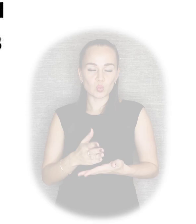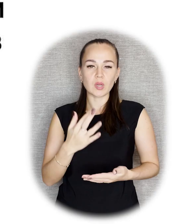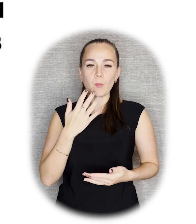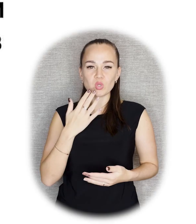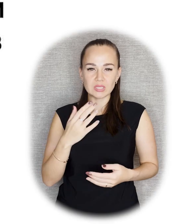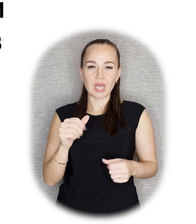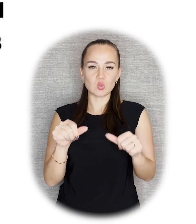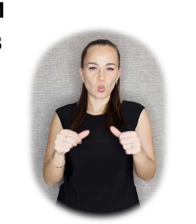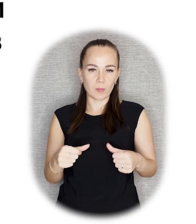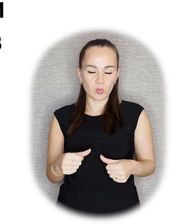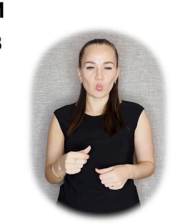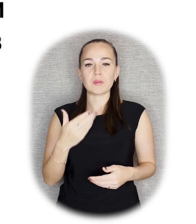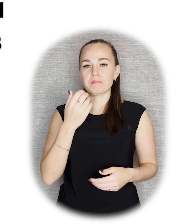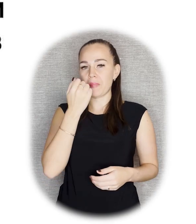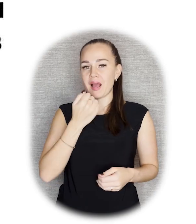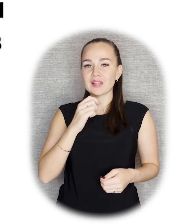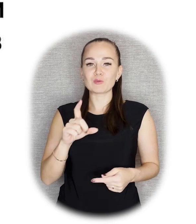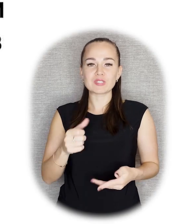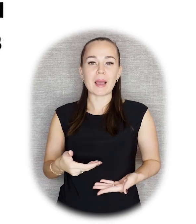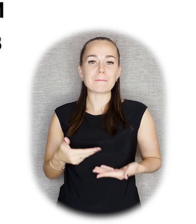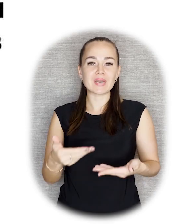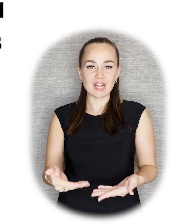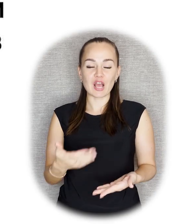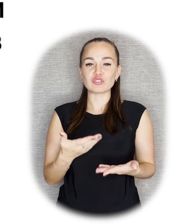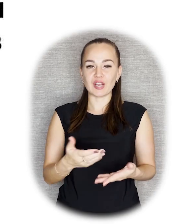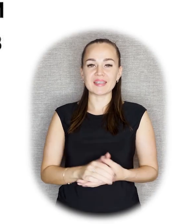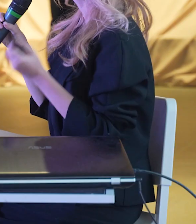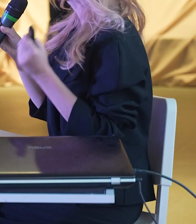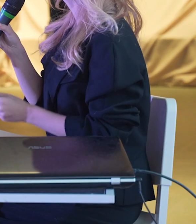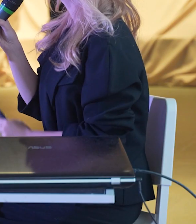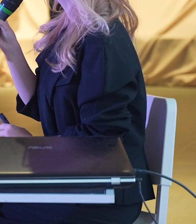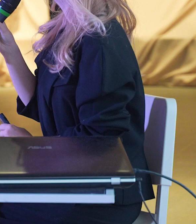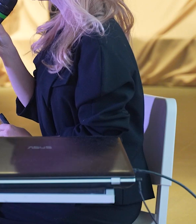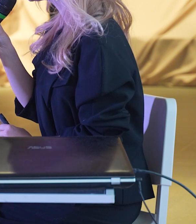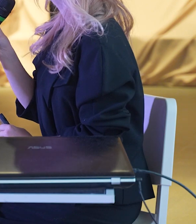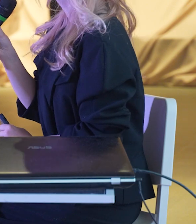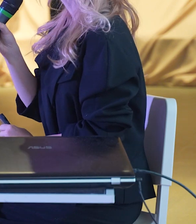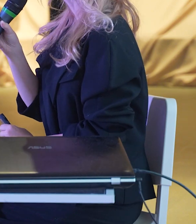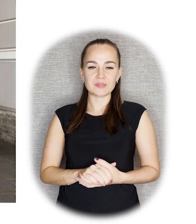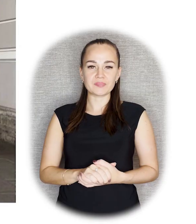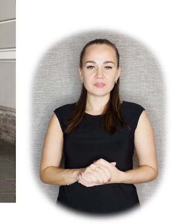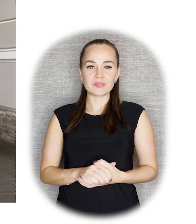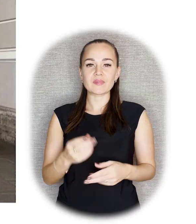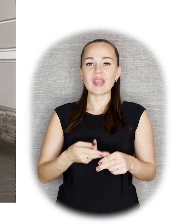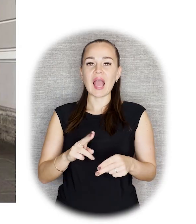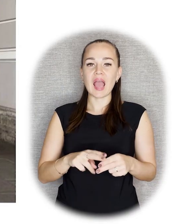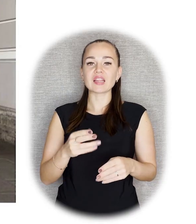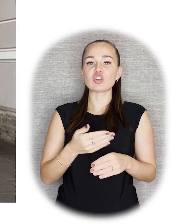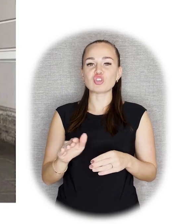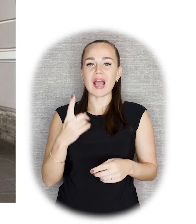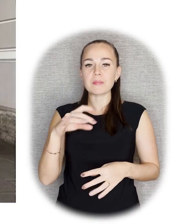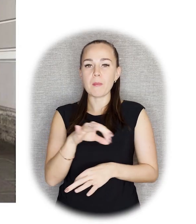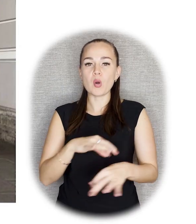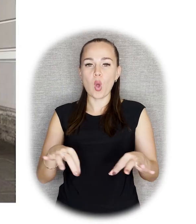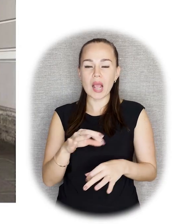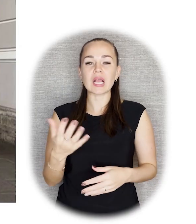Благодарим Манеж за приглашение. Как раз-таки скульптура, которую вы видите на портике Манежа, это часть проекта, который